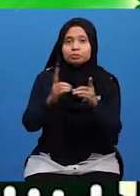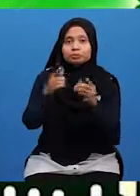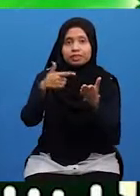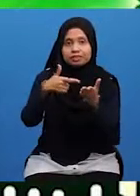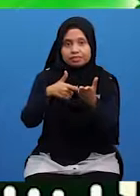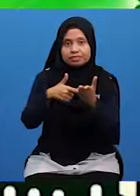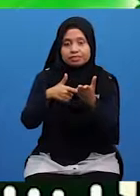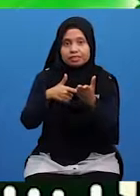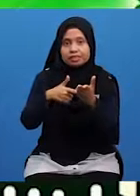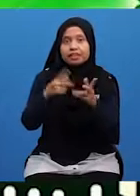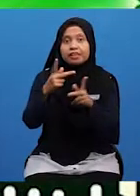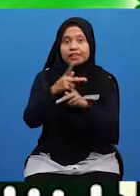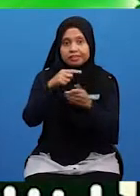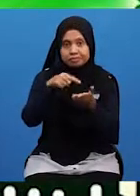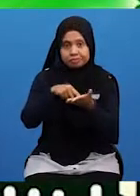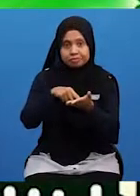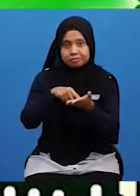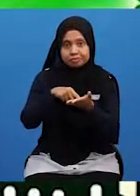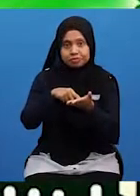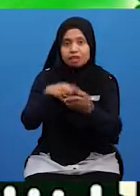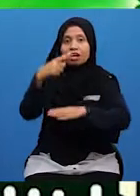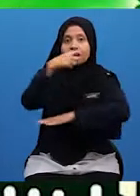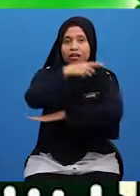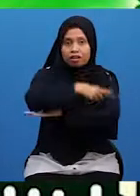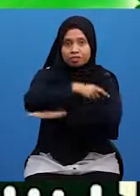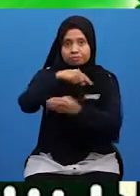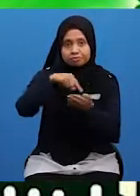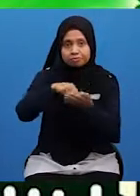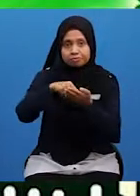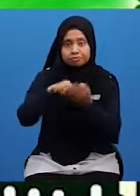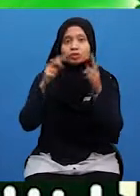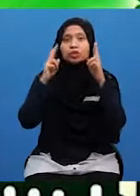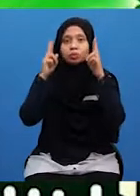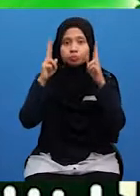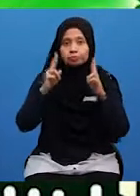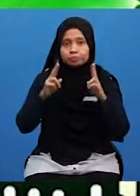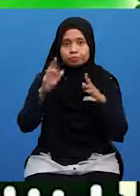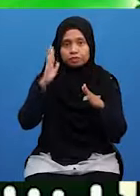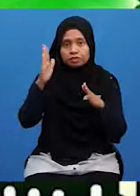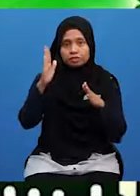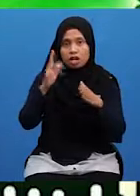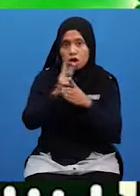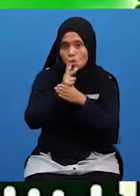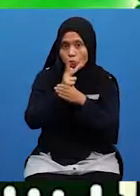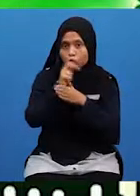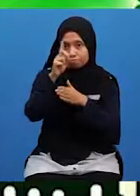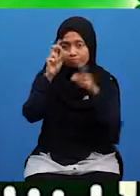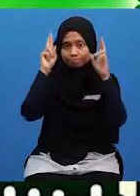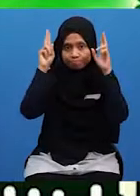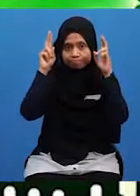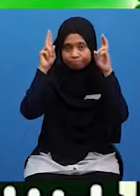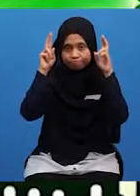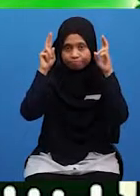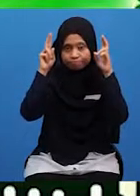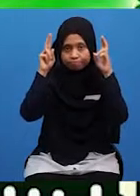kita di episod kali ini Hari ini, Ustazah akan berkongsi satu tajuk dalam bidang